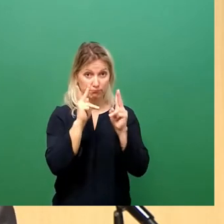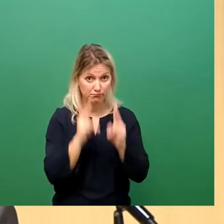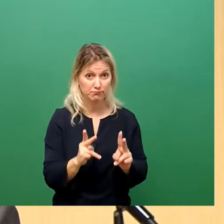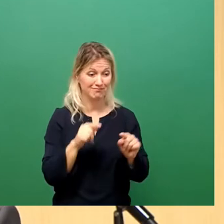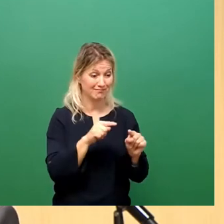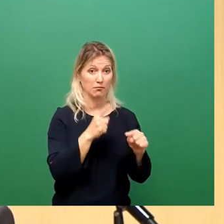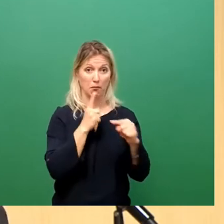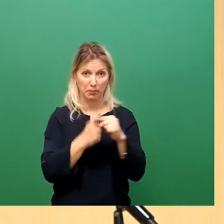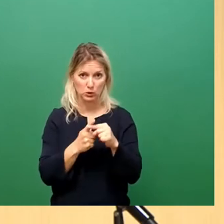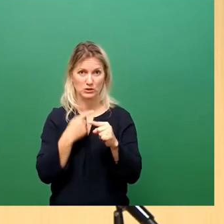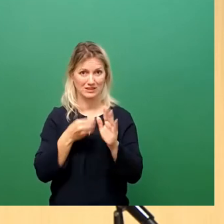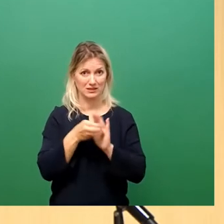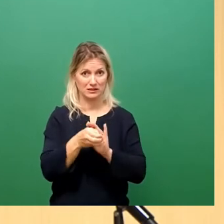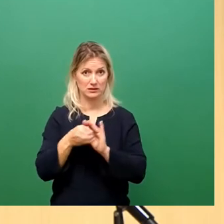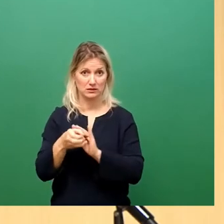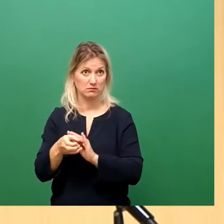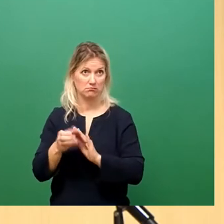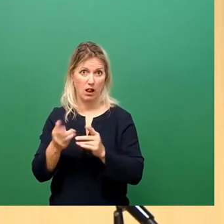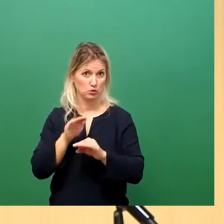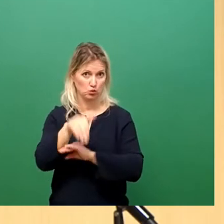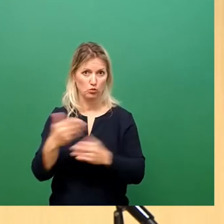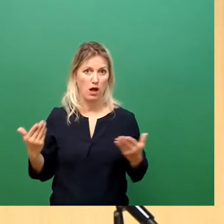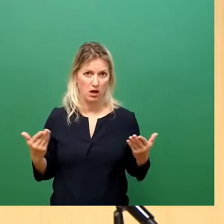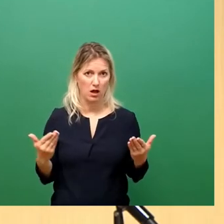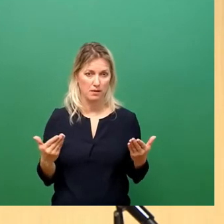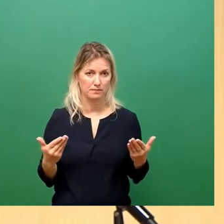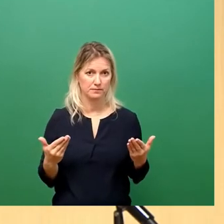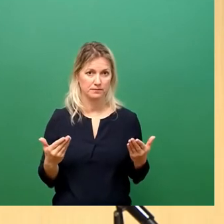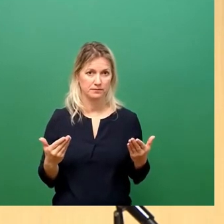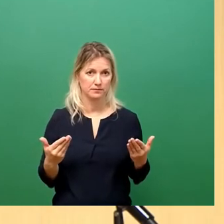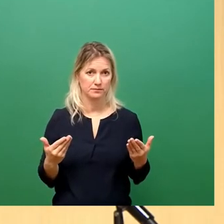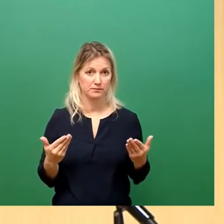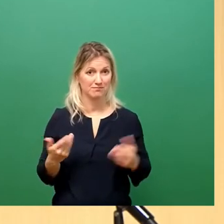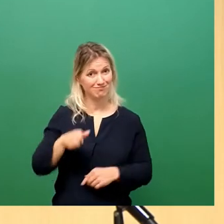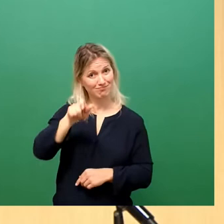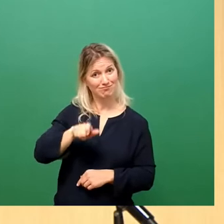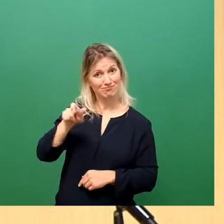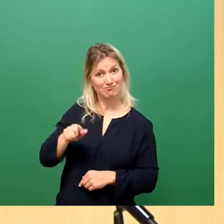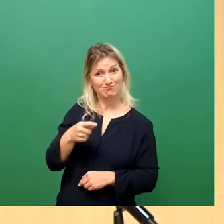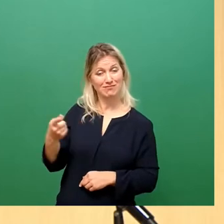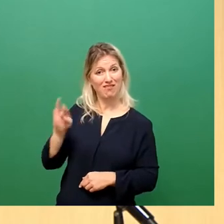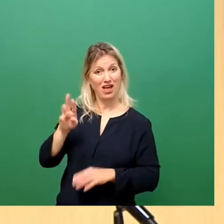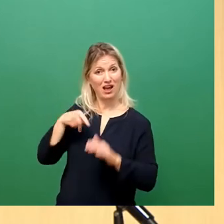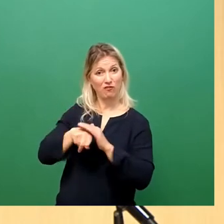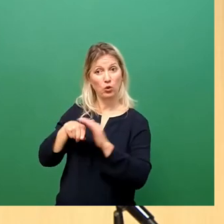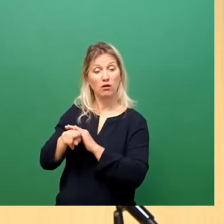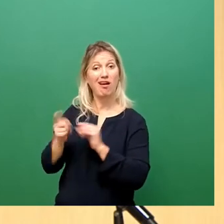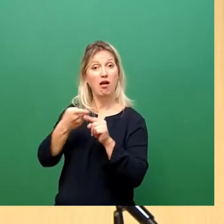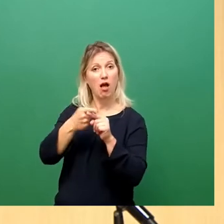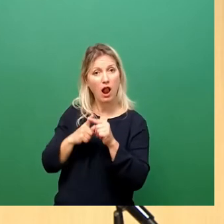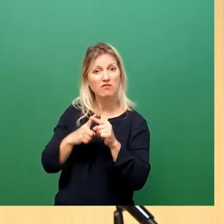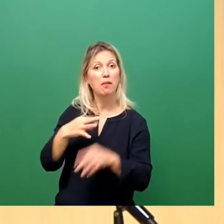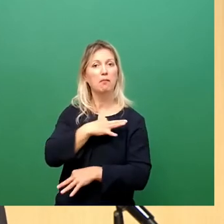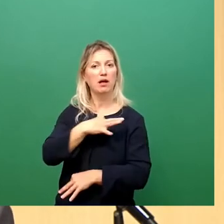also weit höher liegen. Von den geflüchteten Menschen sind die Hälfte in privaten Unterkünften untergebracht.